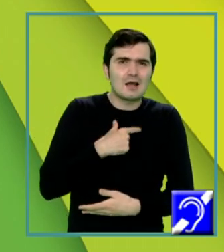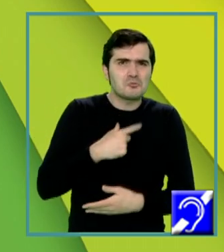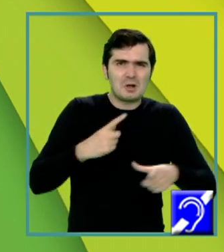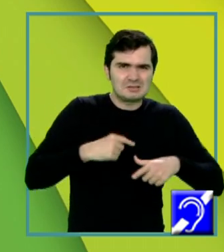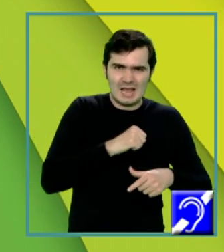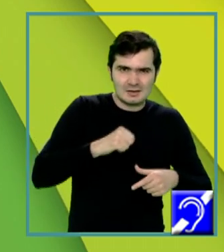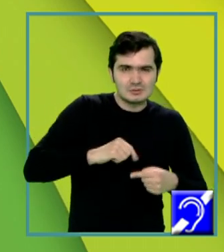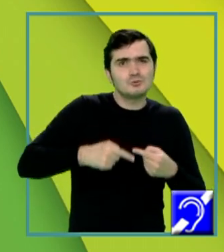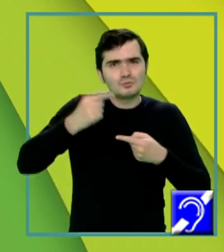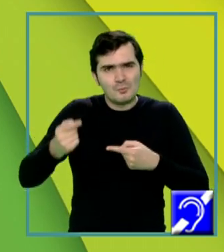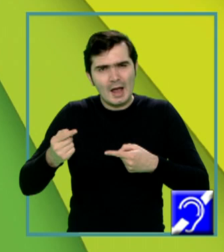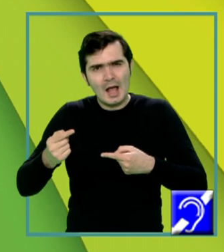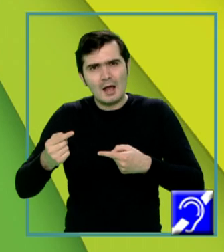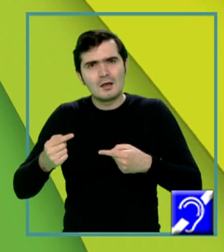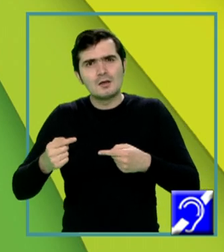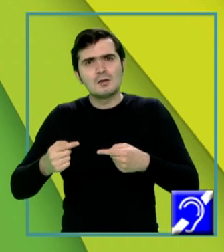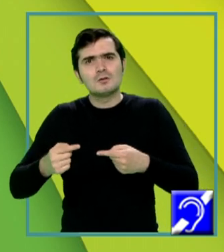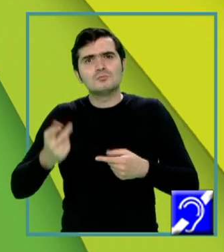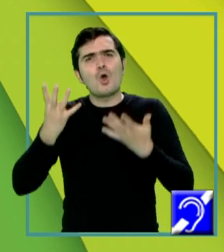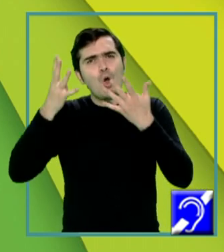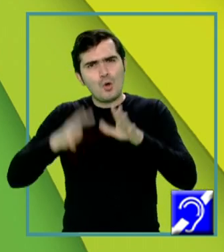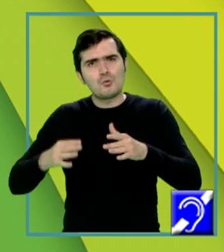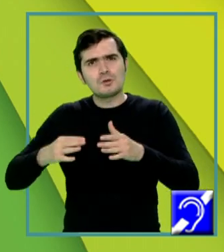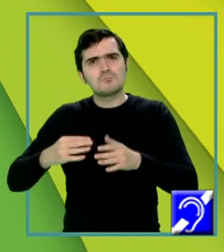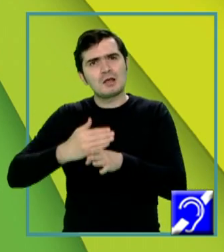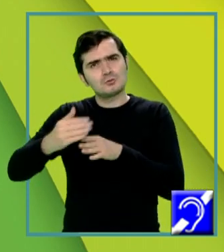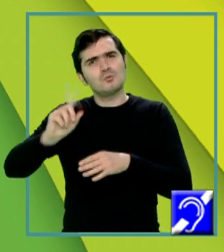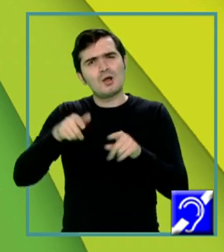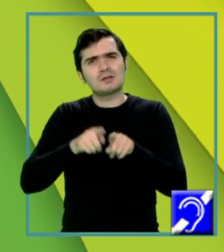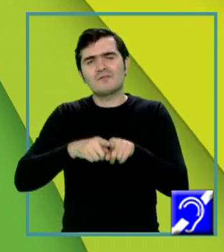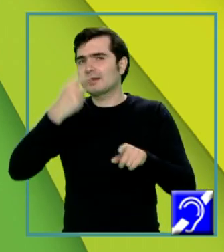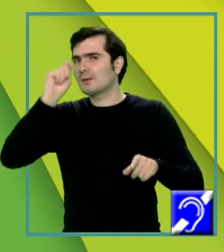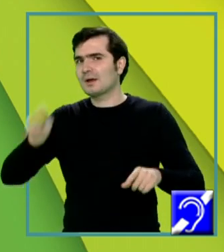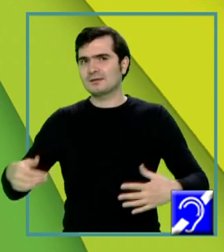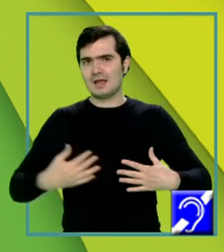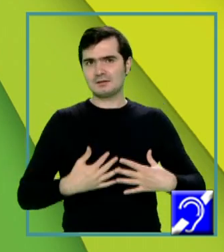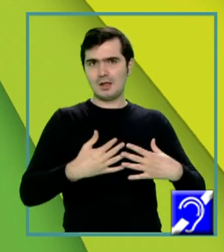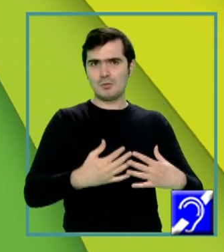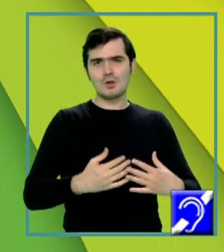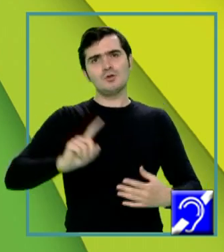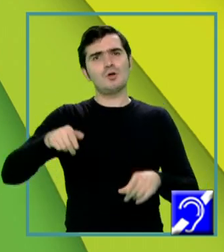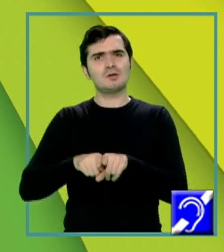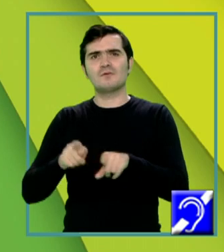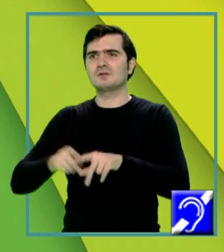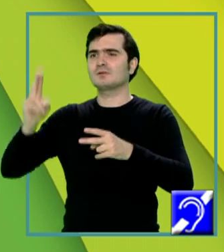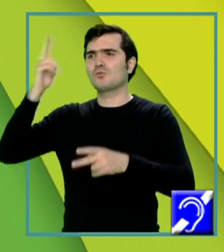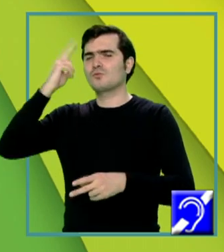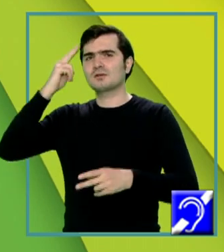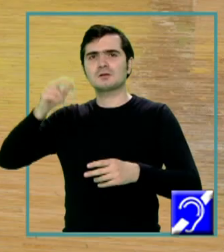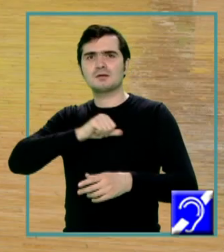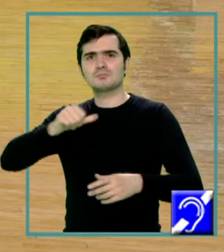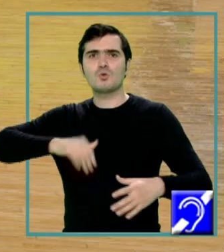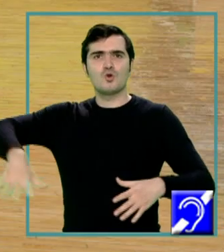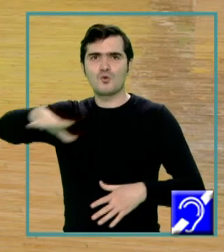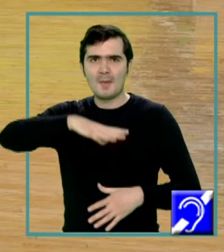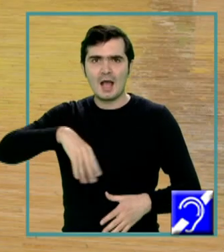capabil, după nouă luni de zile, să părăsească confortul intrauterin și să cunoască lumea înconjurătoare.